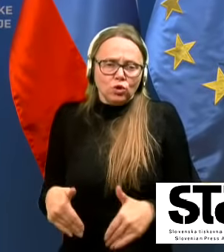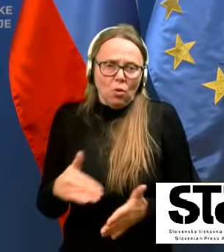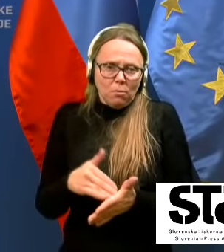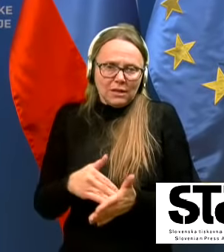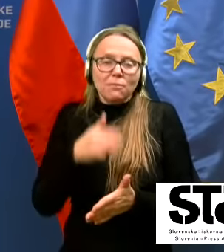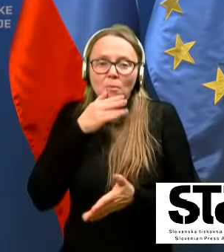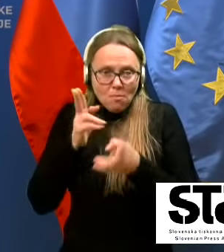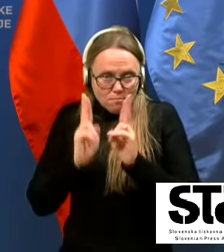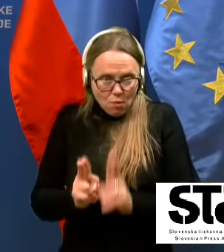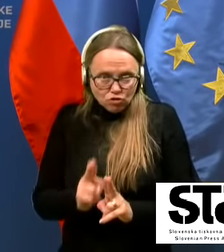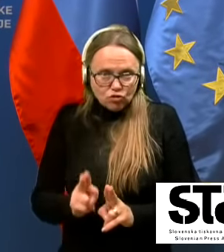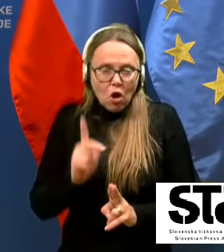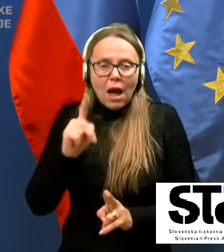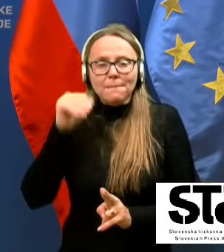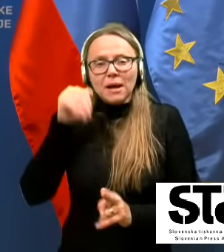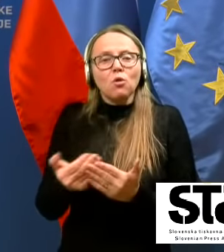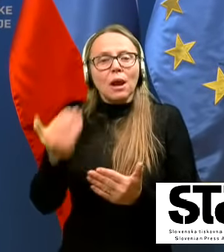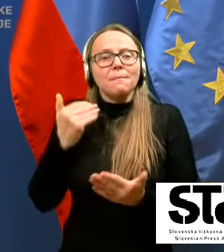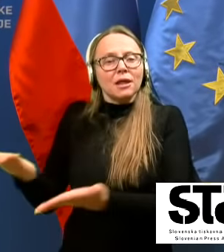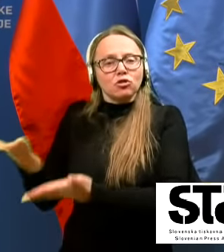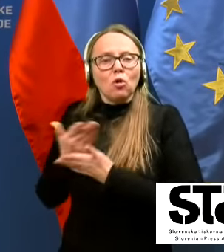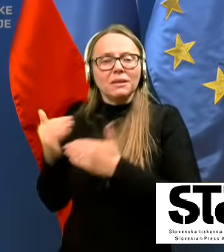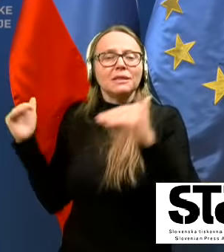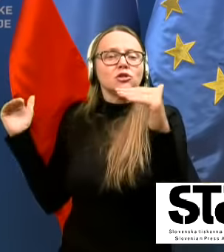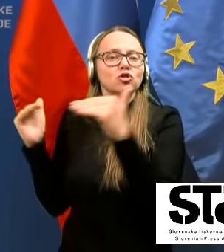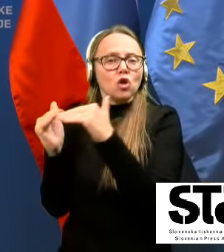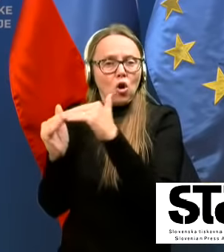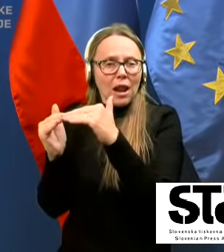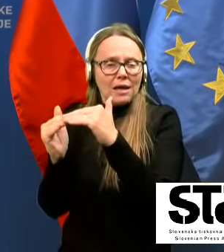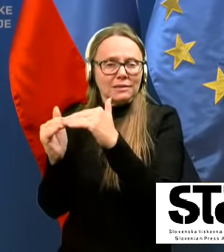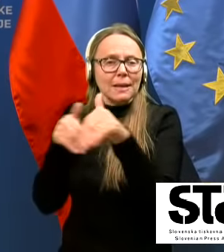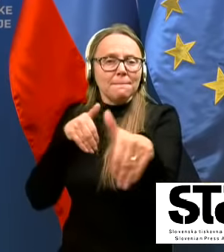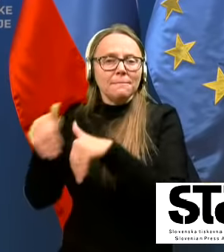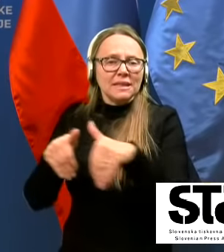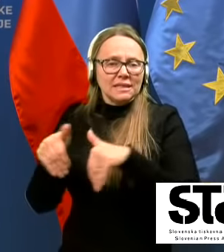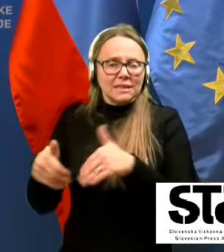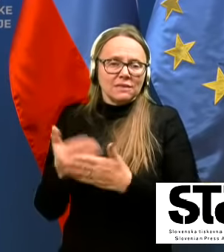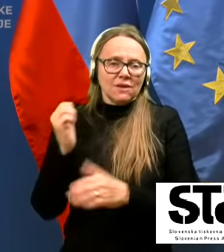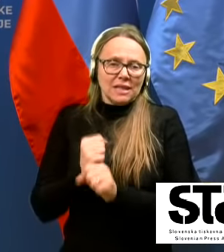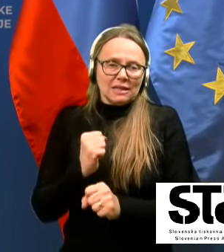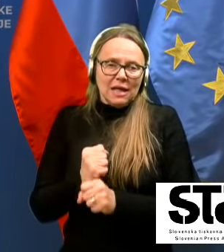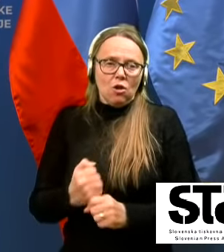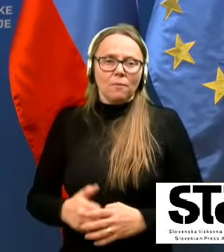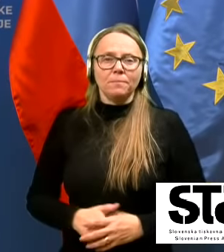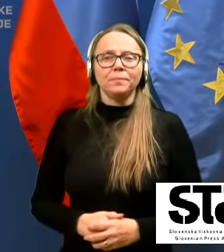mogoče, mora pa seveda predhodno dobiti soglasje ministerstva za delo.